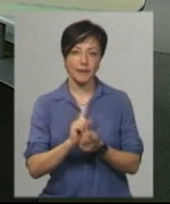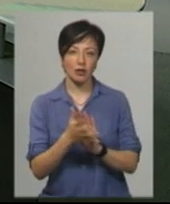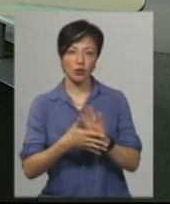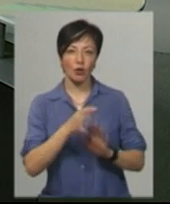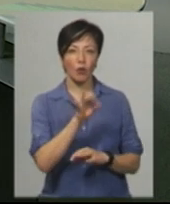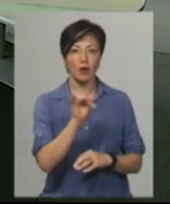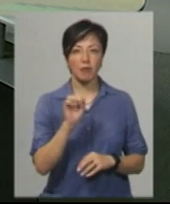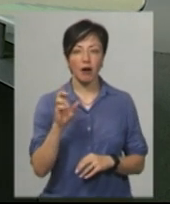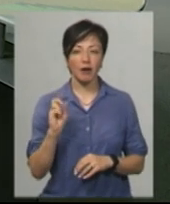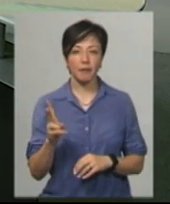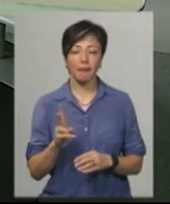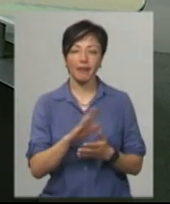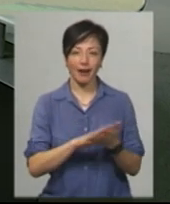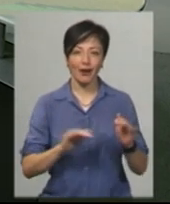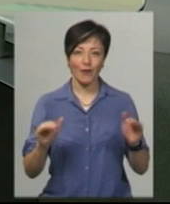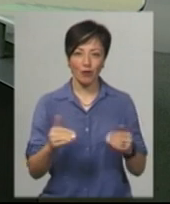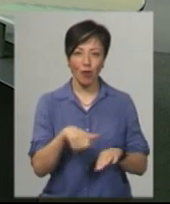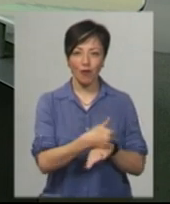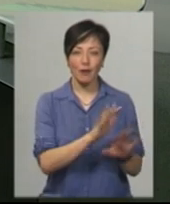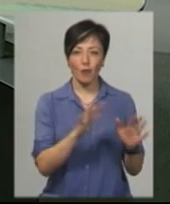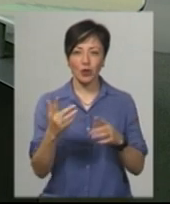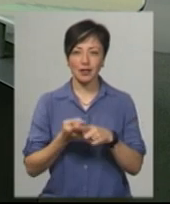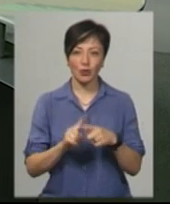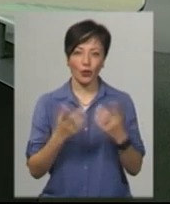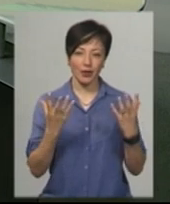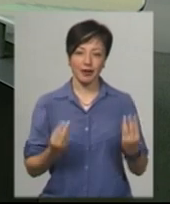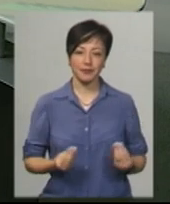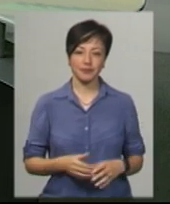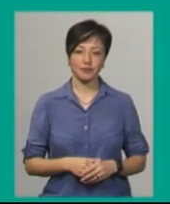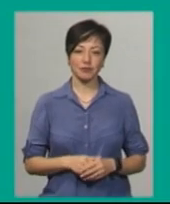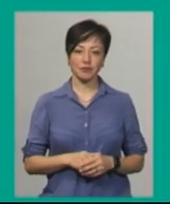перекладає Ольга Рибак. А далі коротко про головні події цього дня.